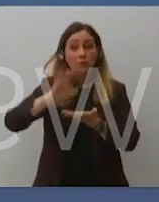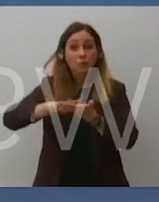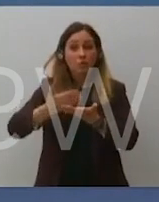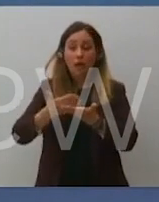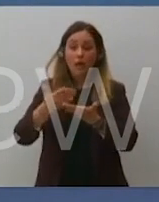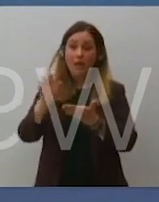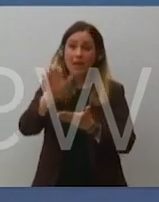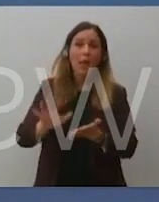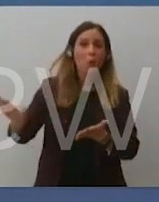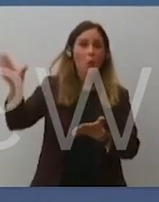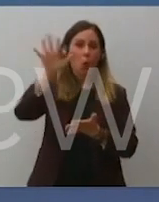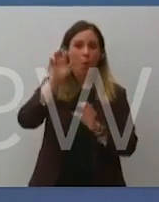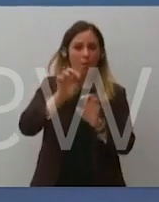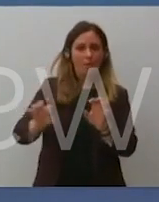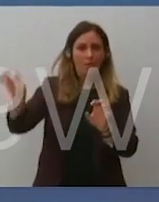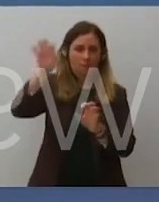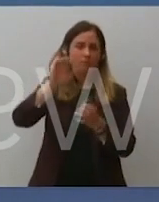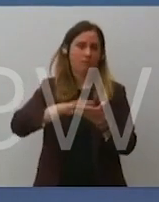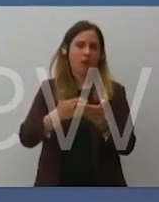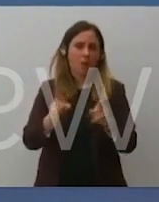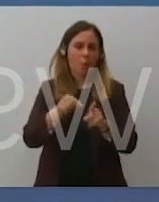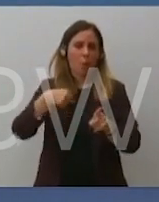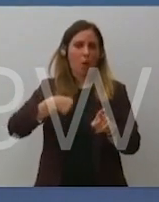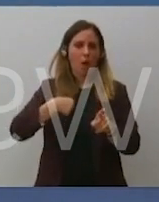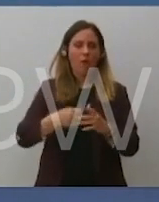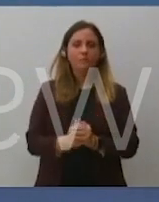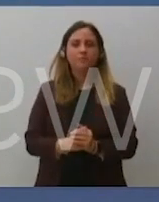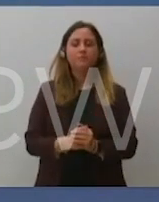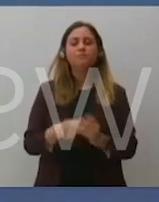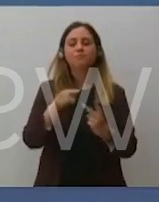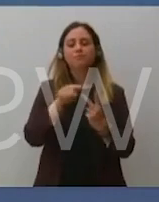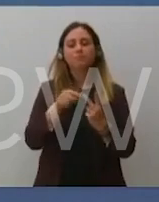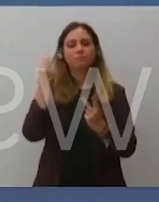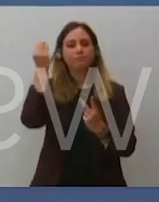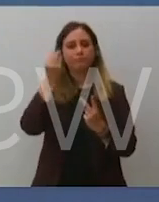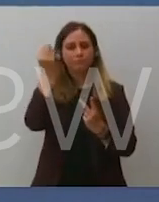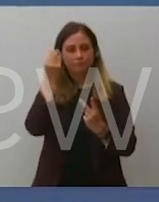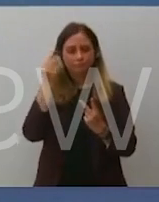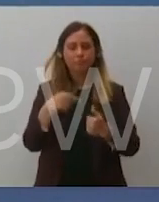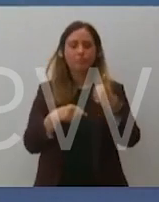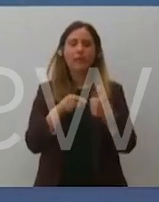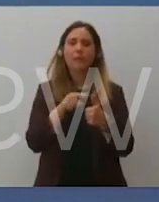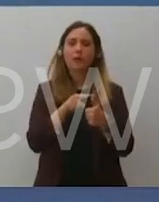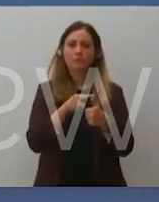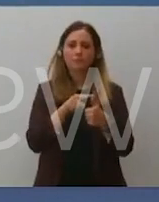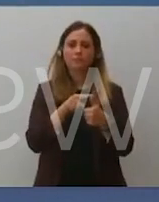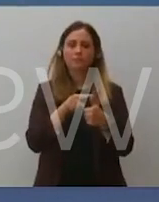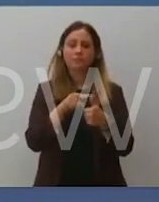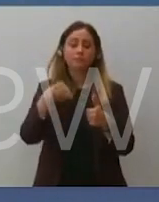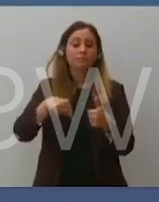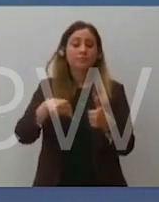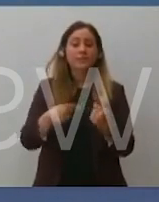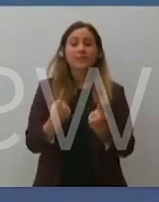europei. Ma due osservazioni. La prima è che è presto per poter